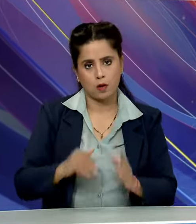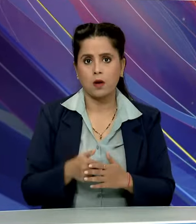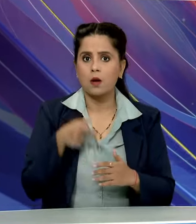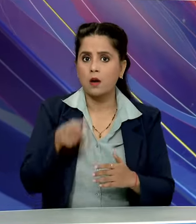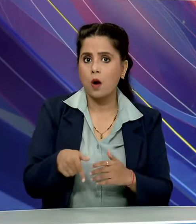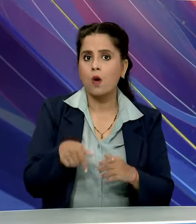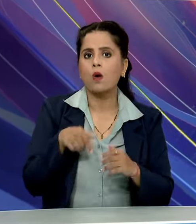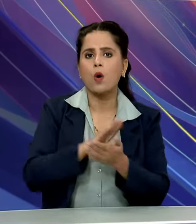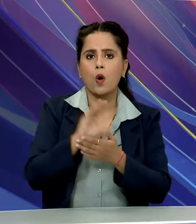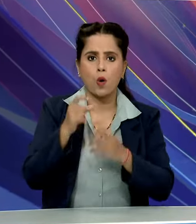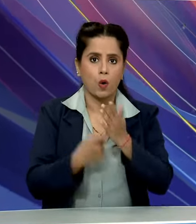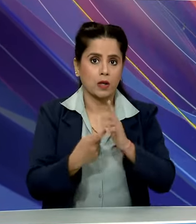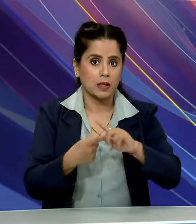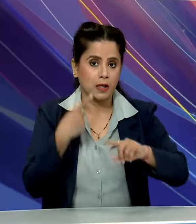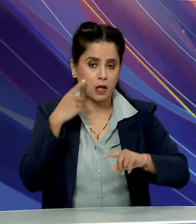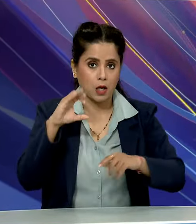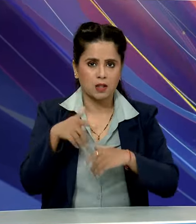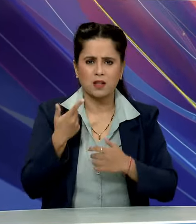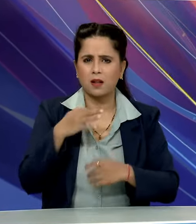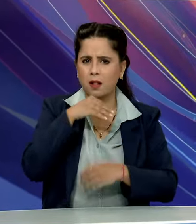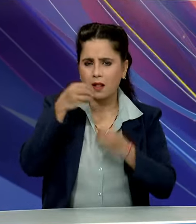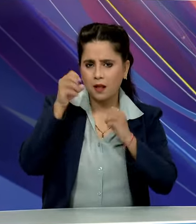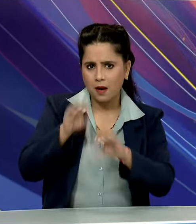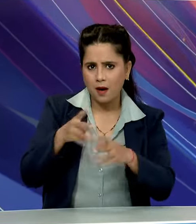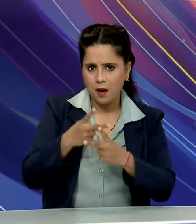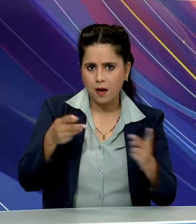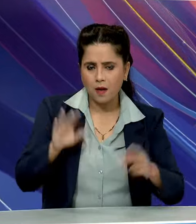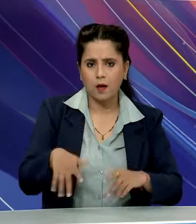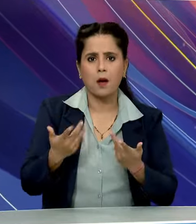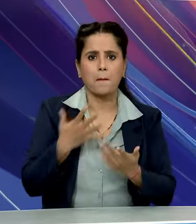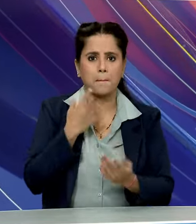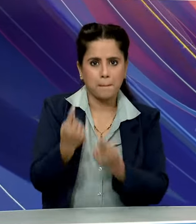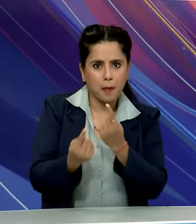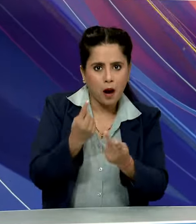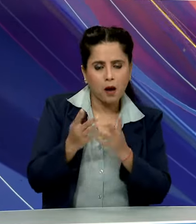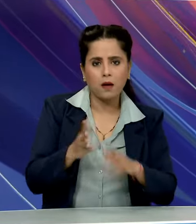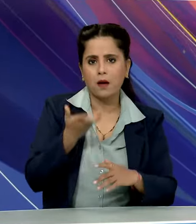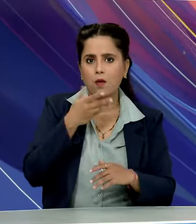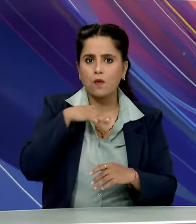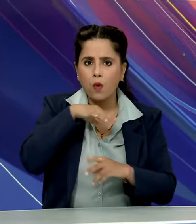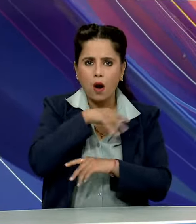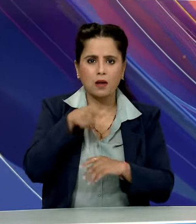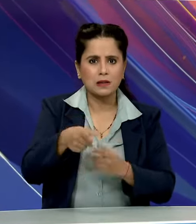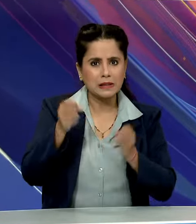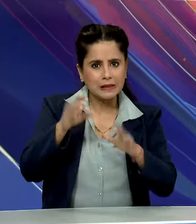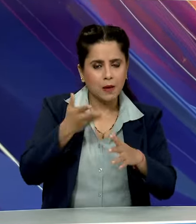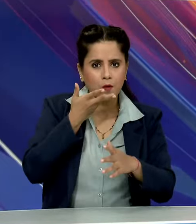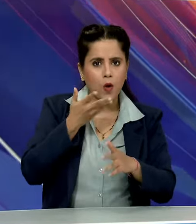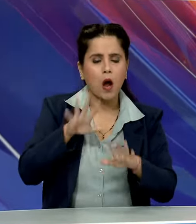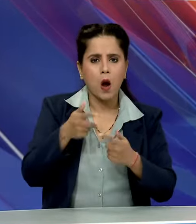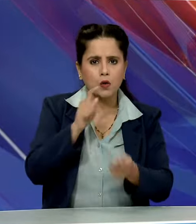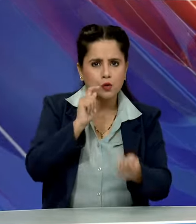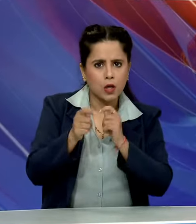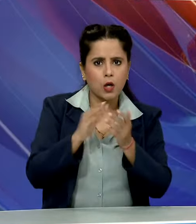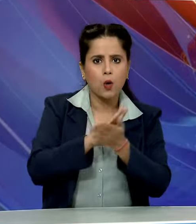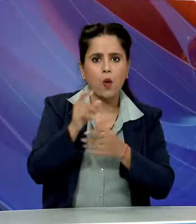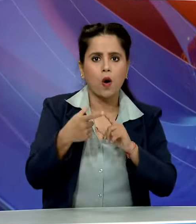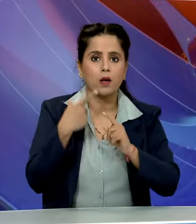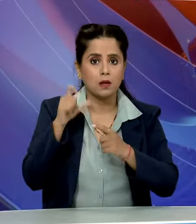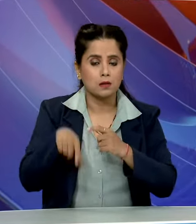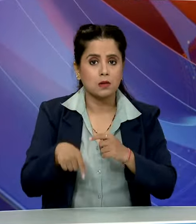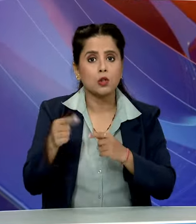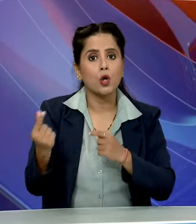horticulture waste को और खासकर water जो treated water है उसको recycle करके इनको horticulture use में लाना